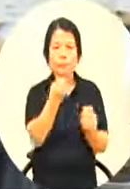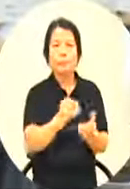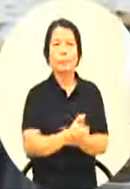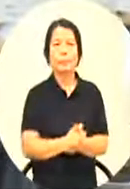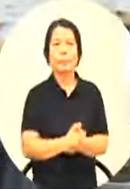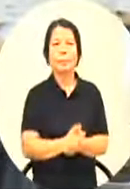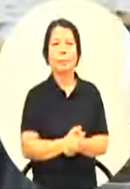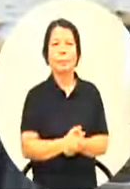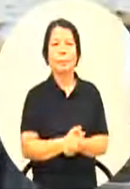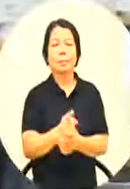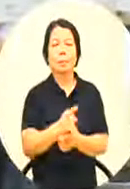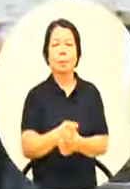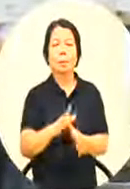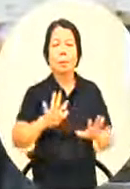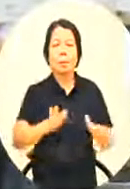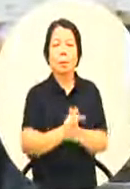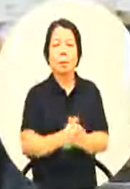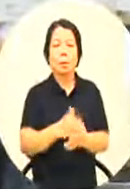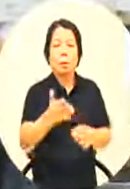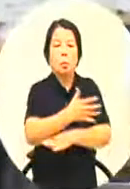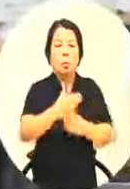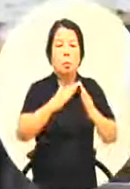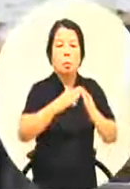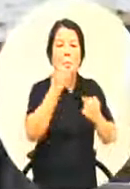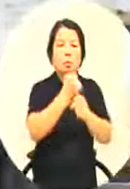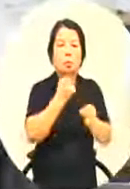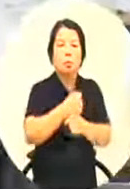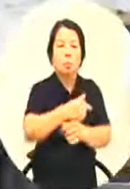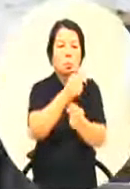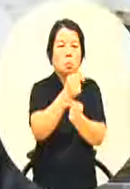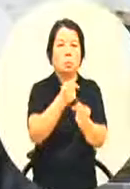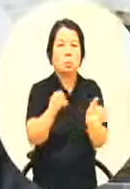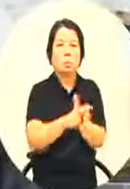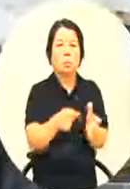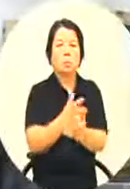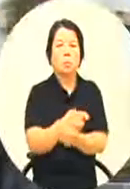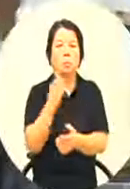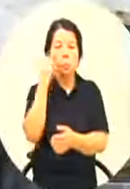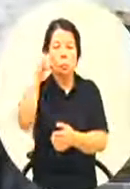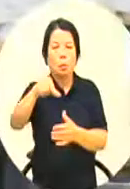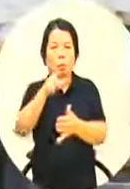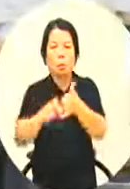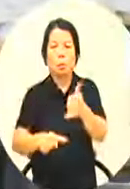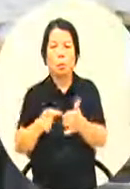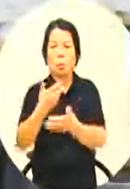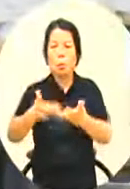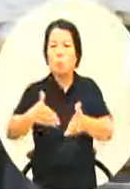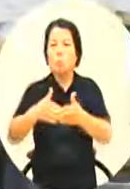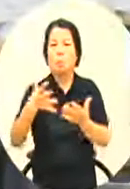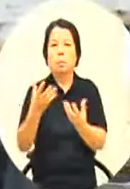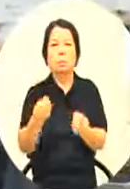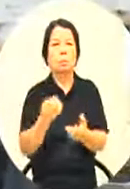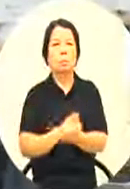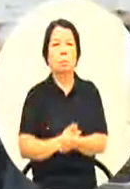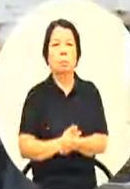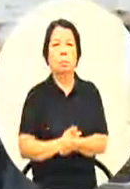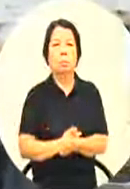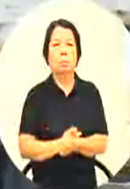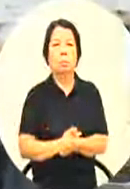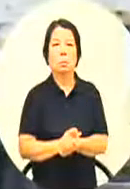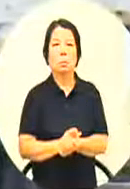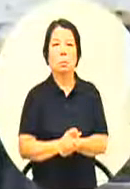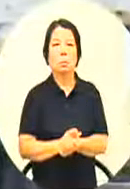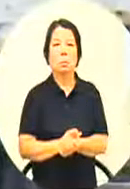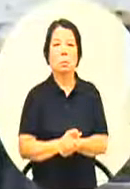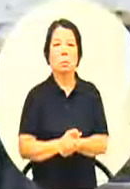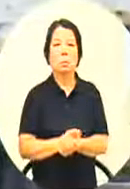而是说当某些事情他做得很好的时候他认为这个事情他觉得不是最重要的事情一样